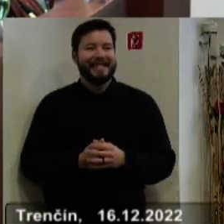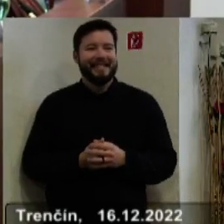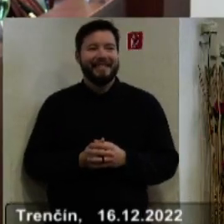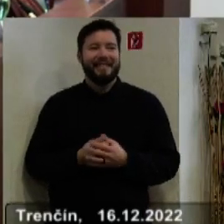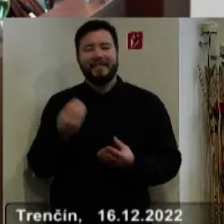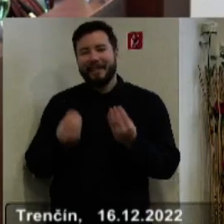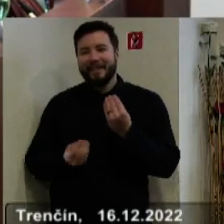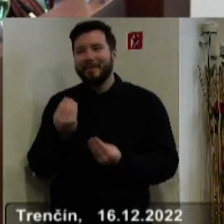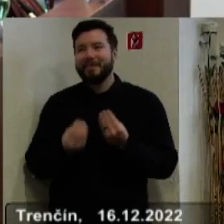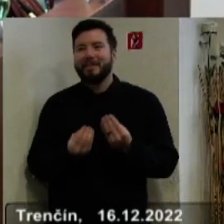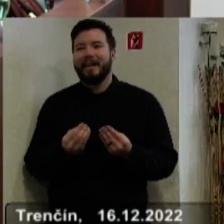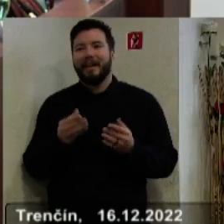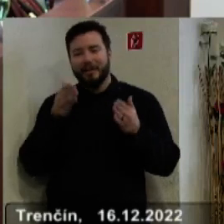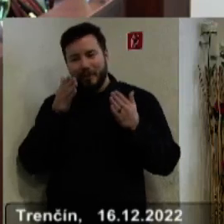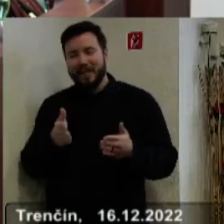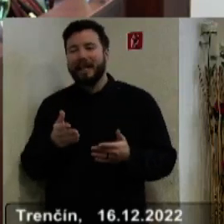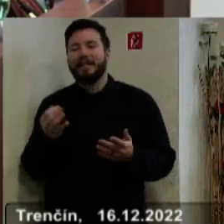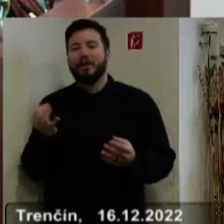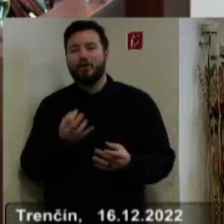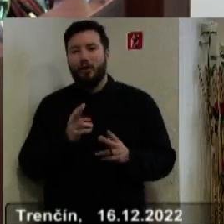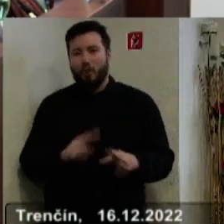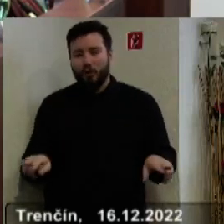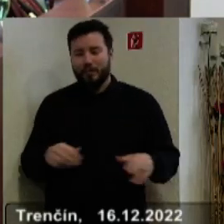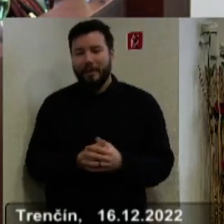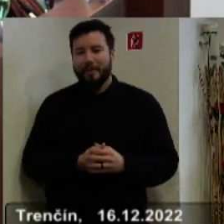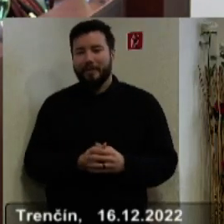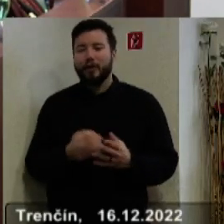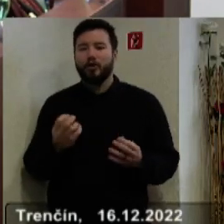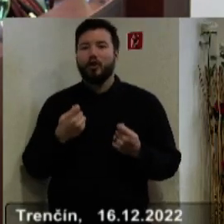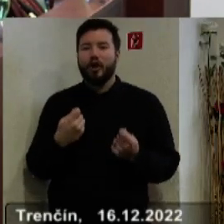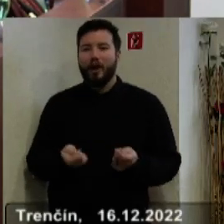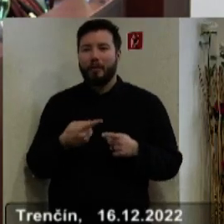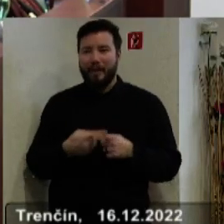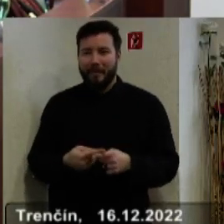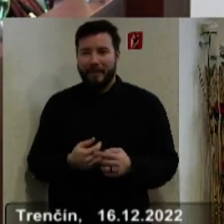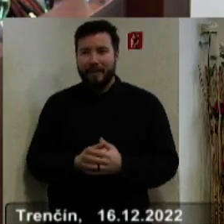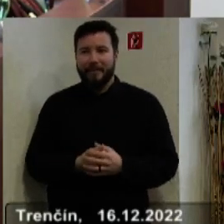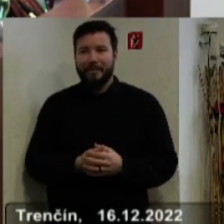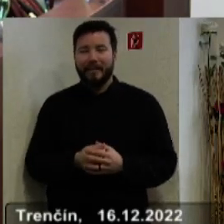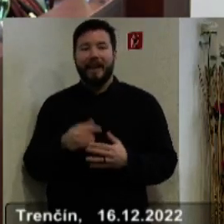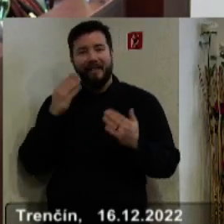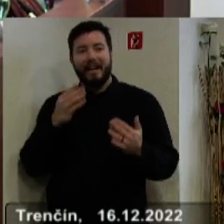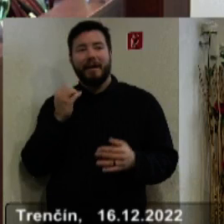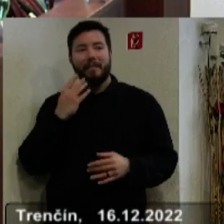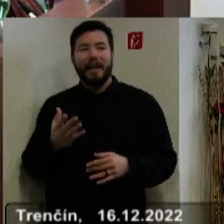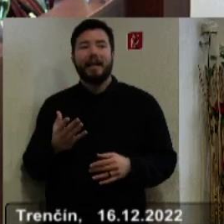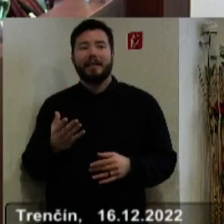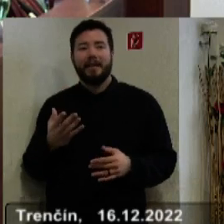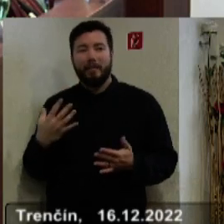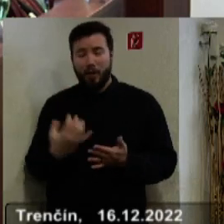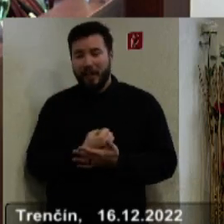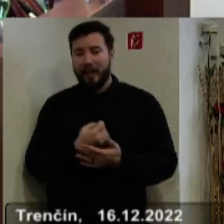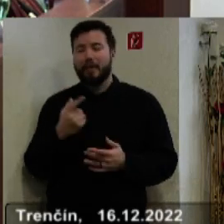Takže skúsme sa, skúsme sa sústrediť na to, čo môžeme a dokážeme ovplyniť. Ja verím, že keď sa nám to podarí, tak budeme